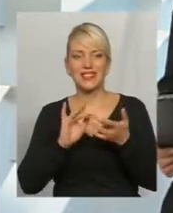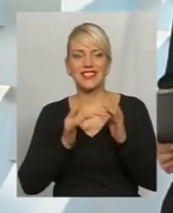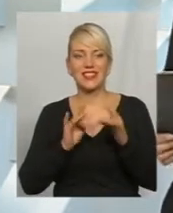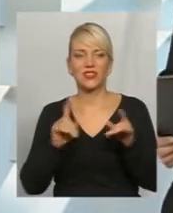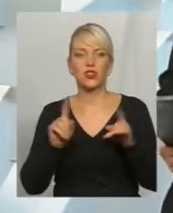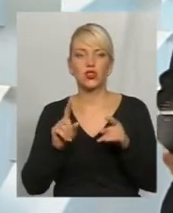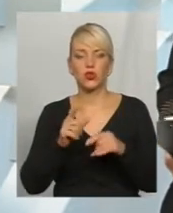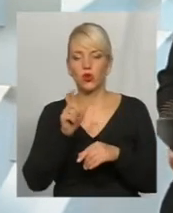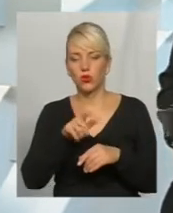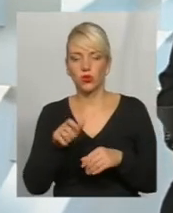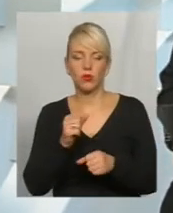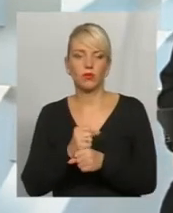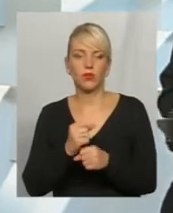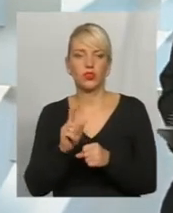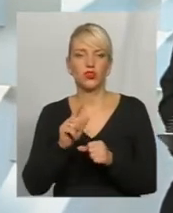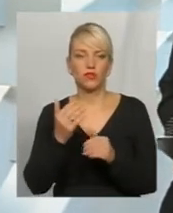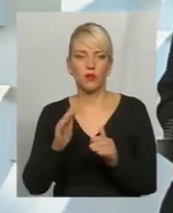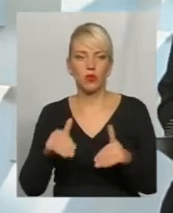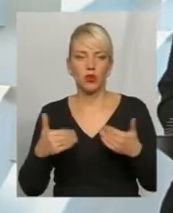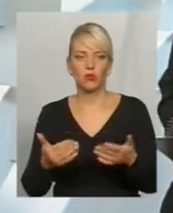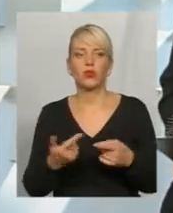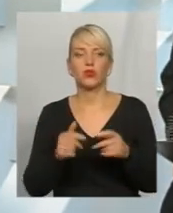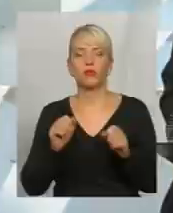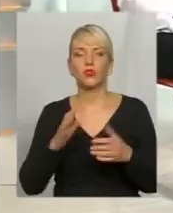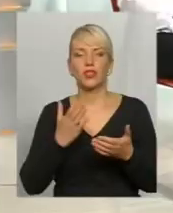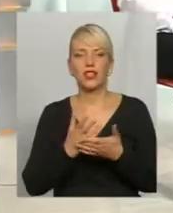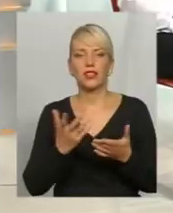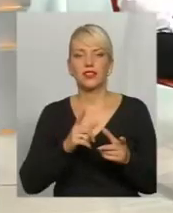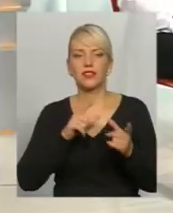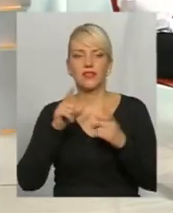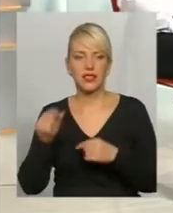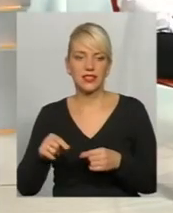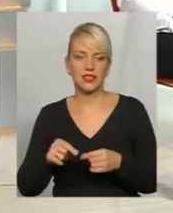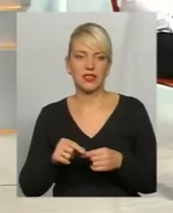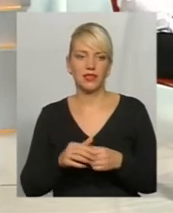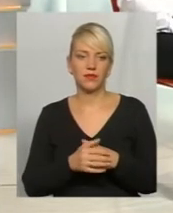Що їм сьогодні ми порекомендуємо? Можливо, є виїзні якісь